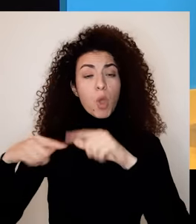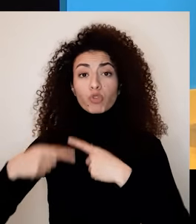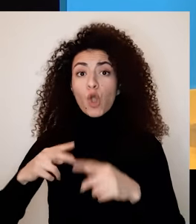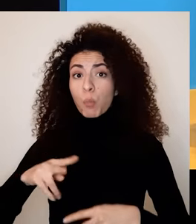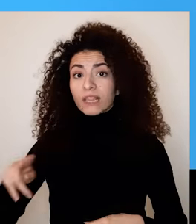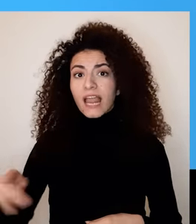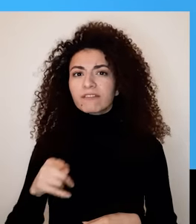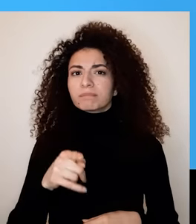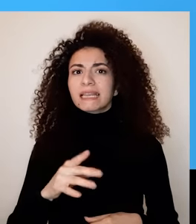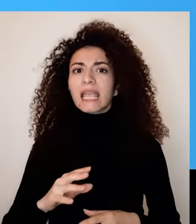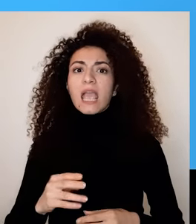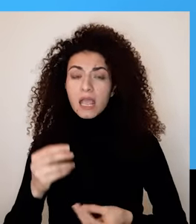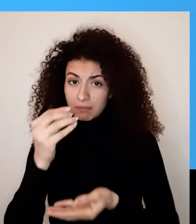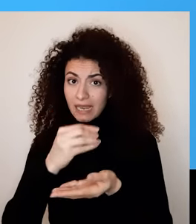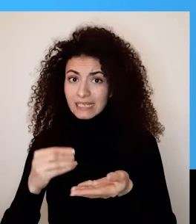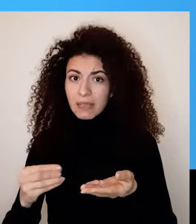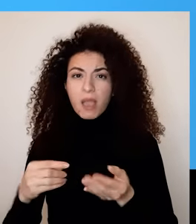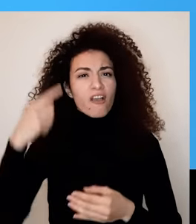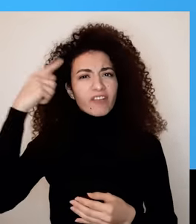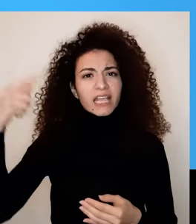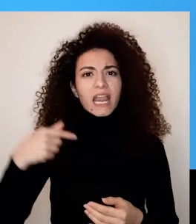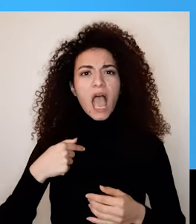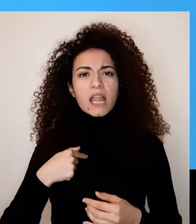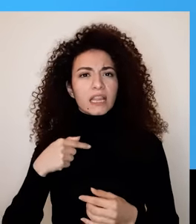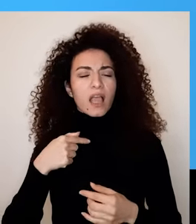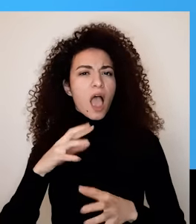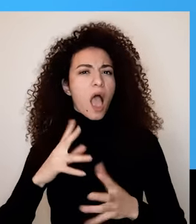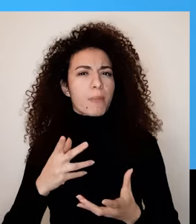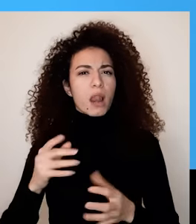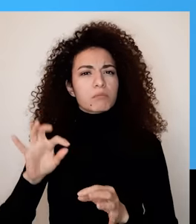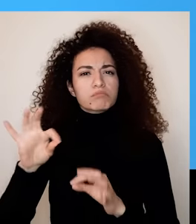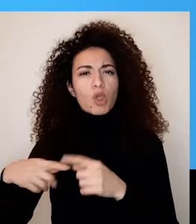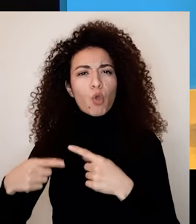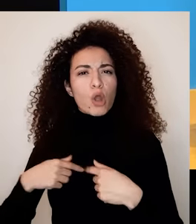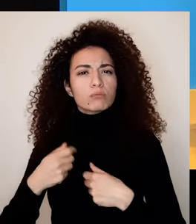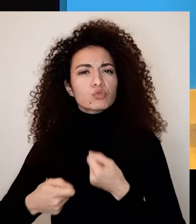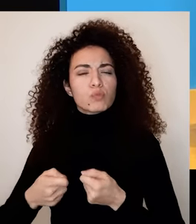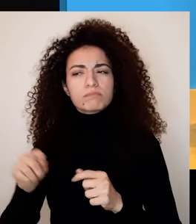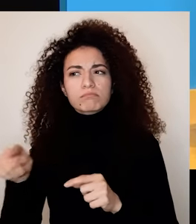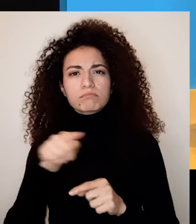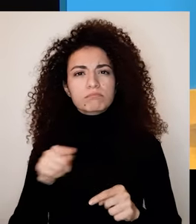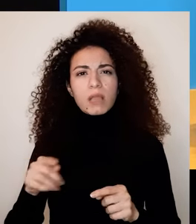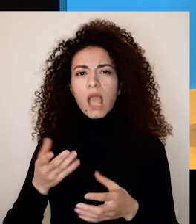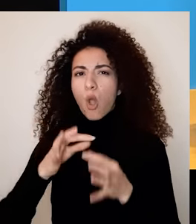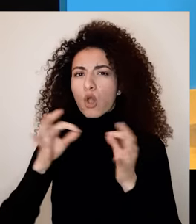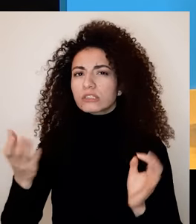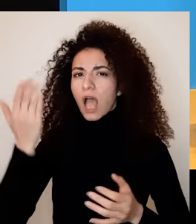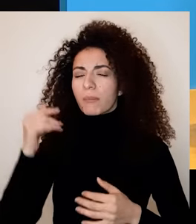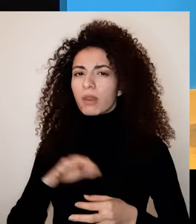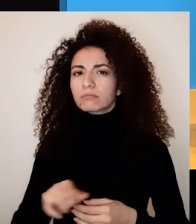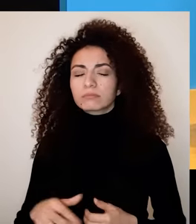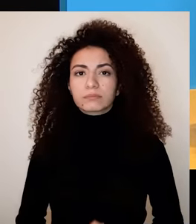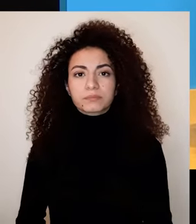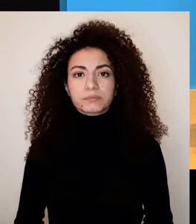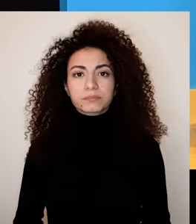بهالمواقف؟ ممكن تستعيني بالرسم الأول لتدوين أفكارك وملاحظاتك بهالإطار المجتمع اللي بنمي فيك